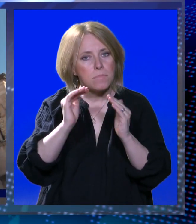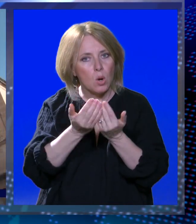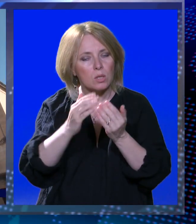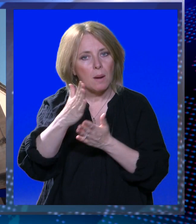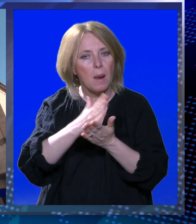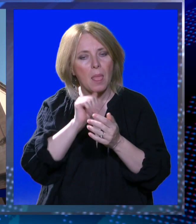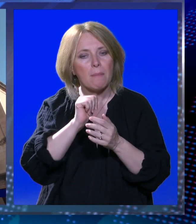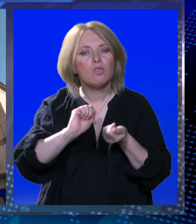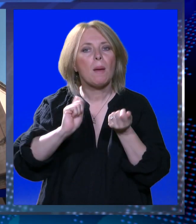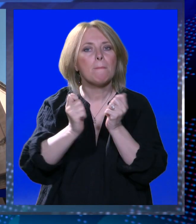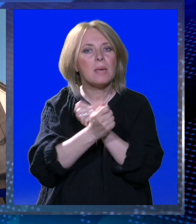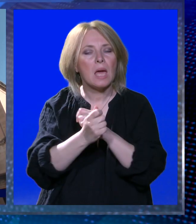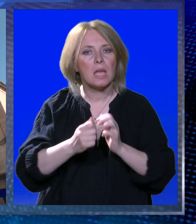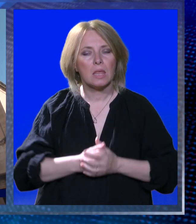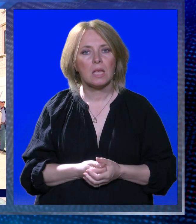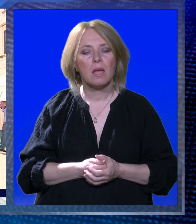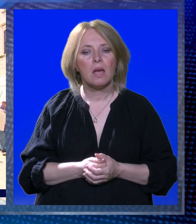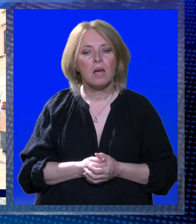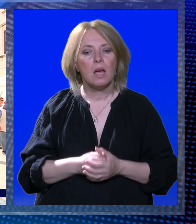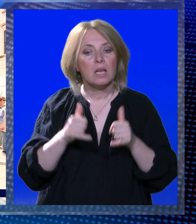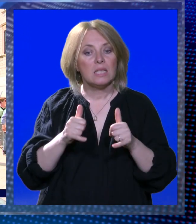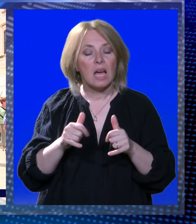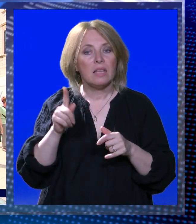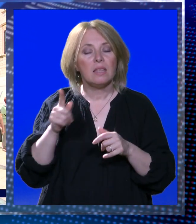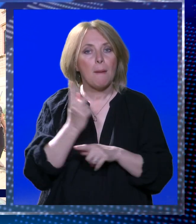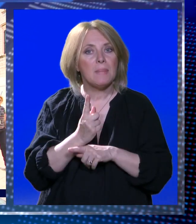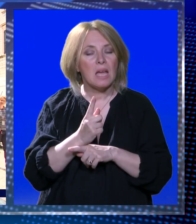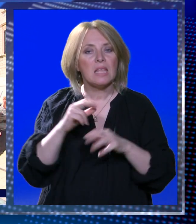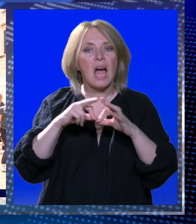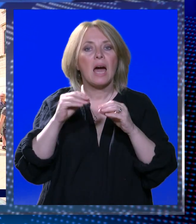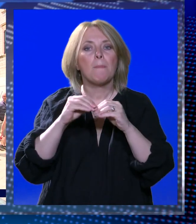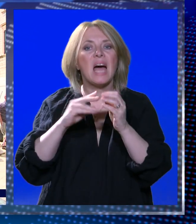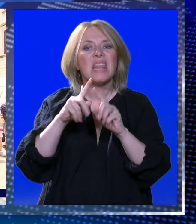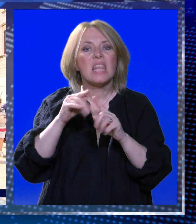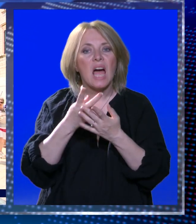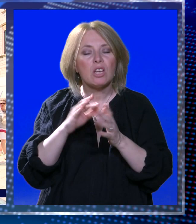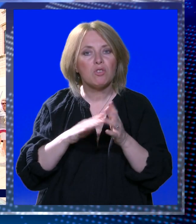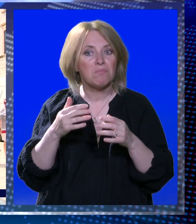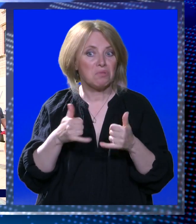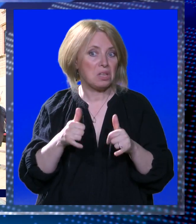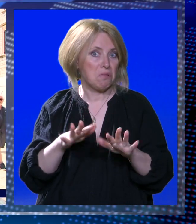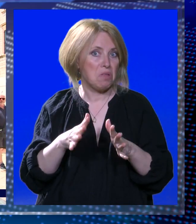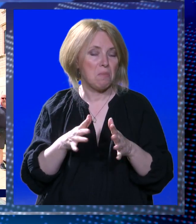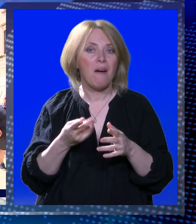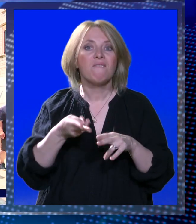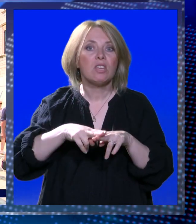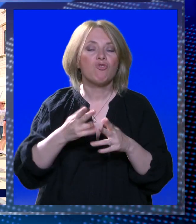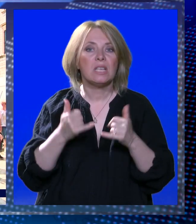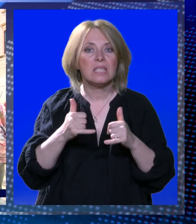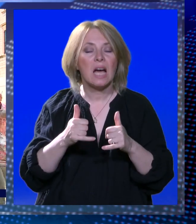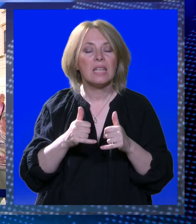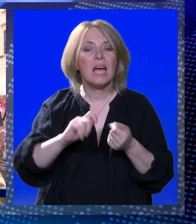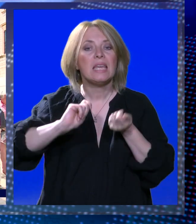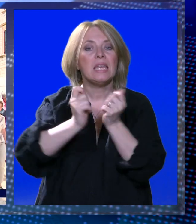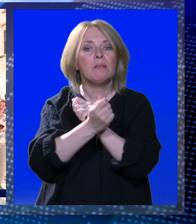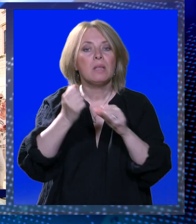Dubrovačkog referenduma prije deset godina. I sada te prijetnje arbitražom više nema. I sad je pravi trenutak da